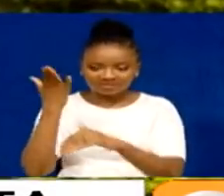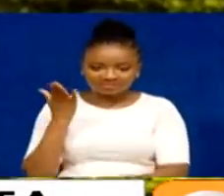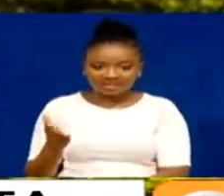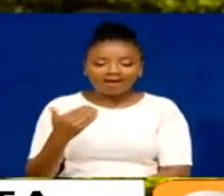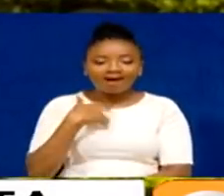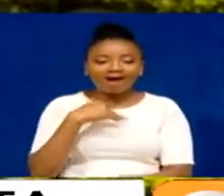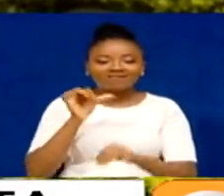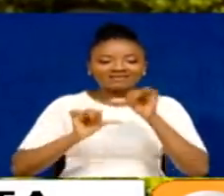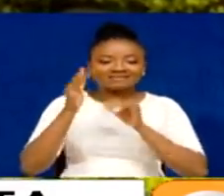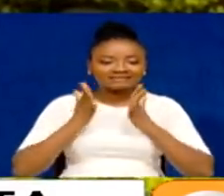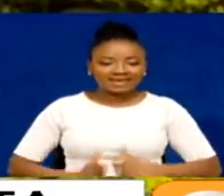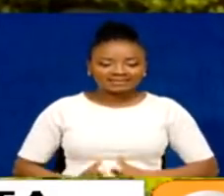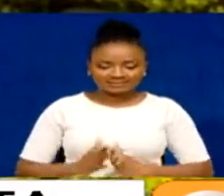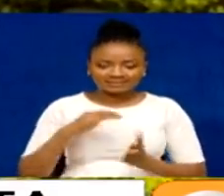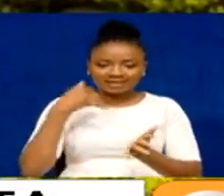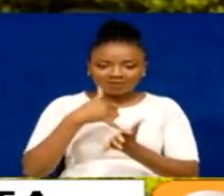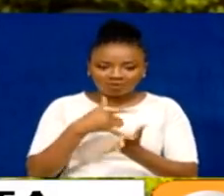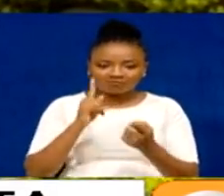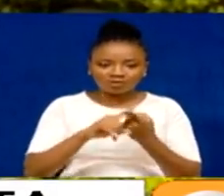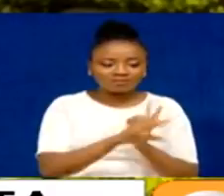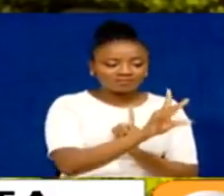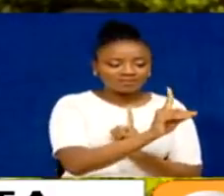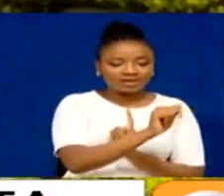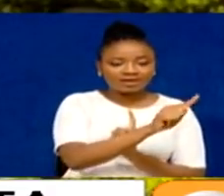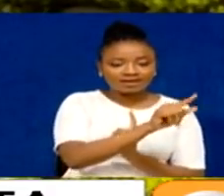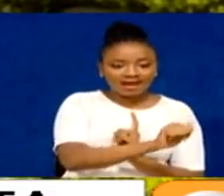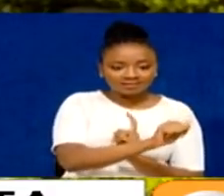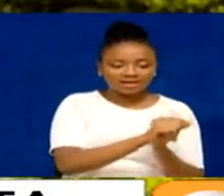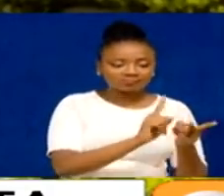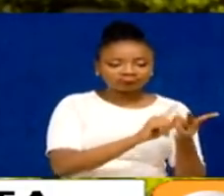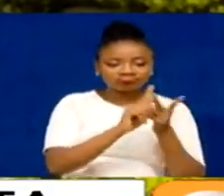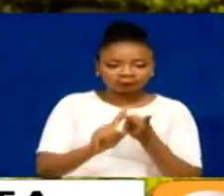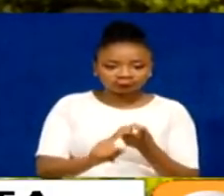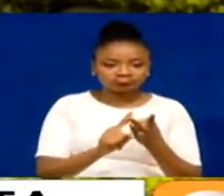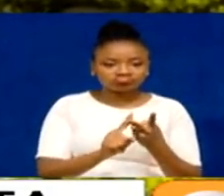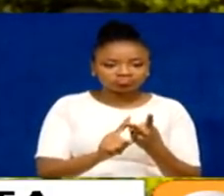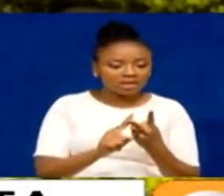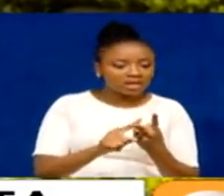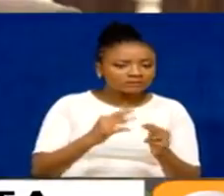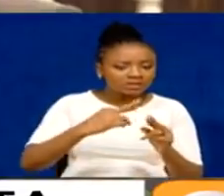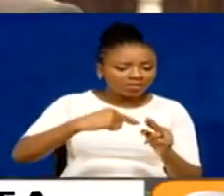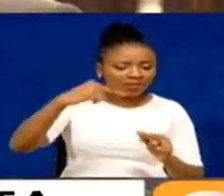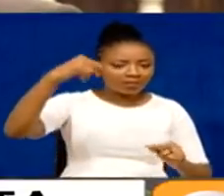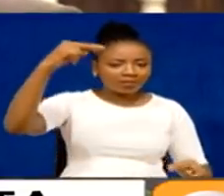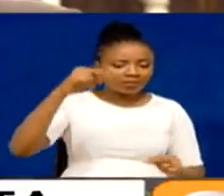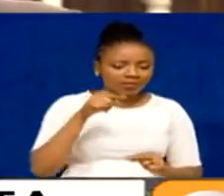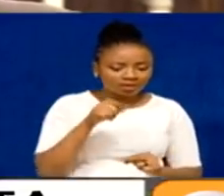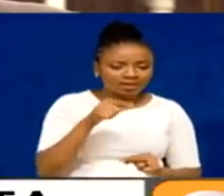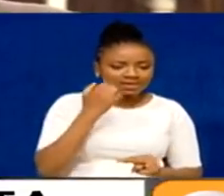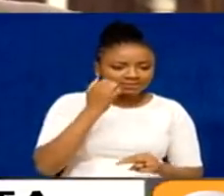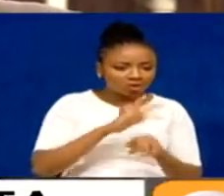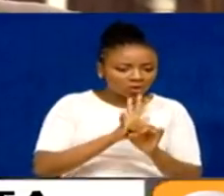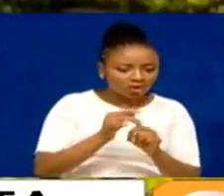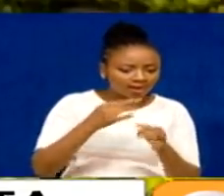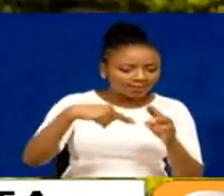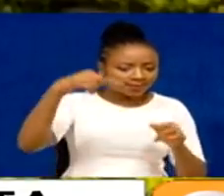wanasayansi ambao wana husika na data, ambao wana husika na trends za magonjwa. Tunawo ita epidemiologist. Pia